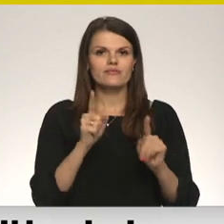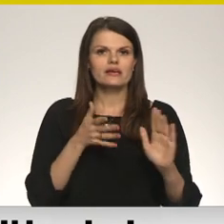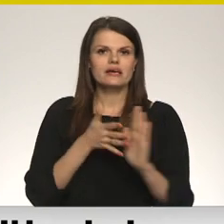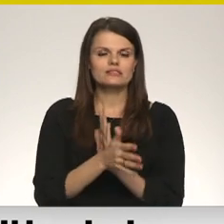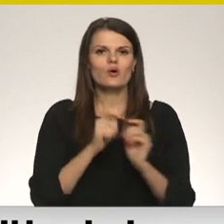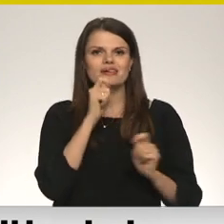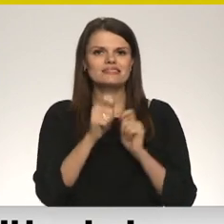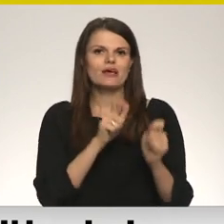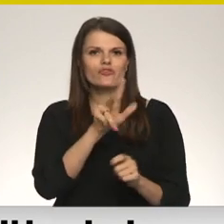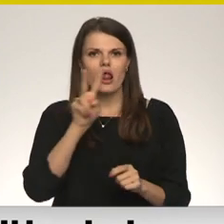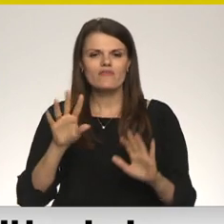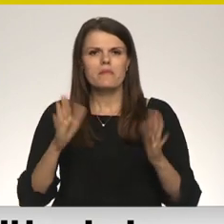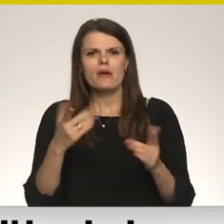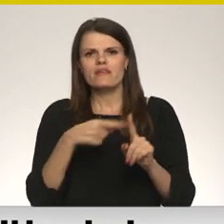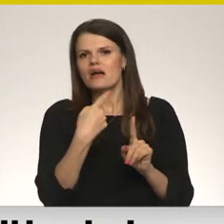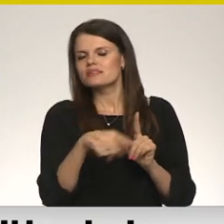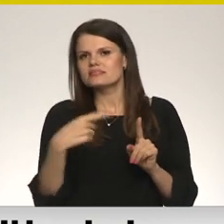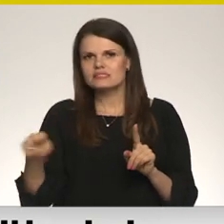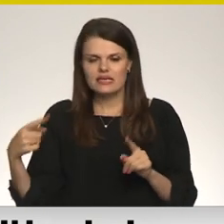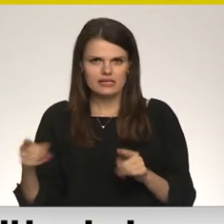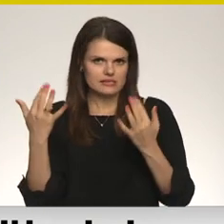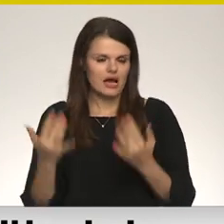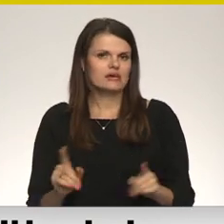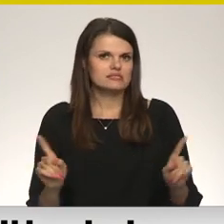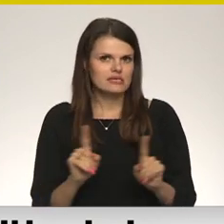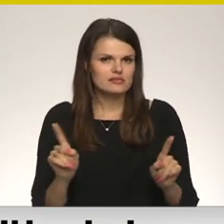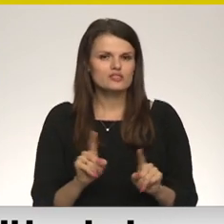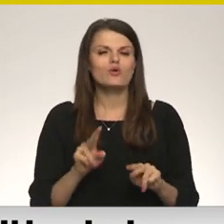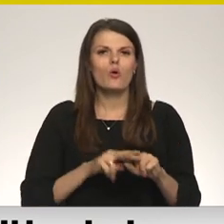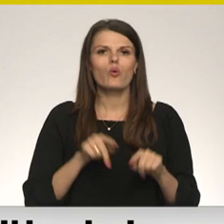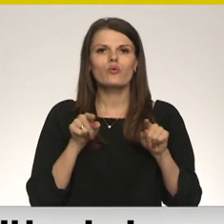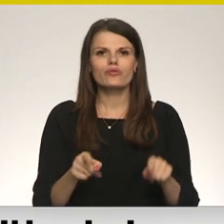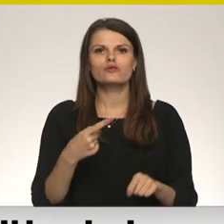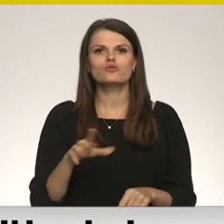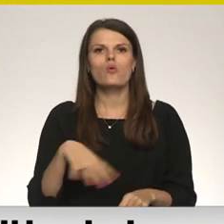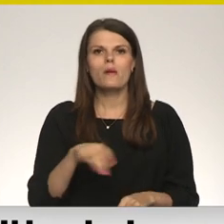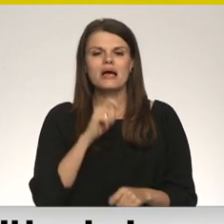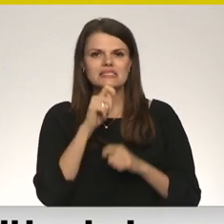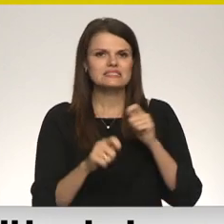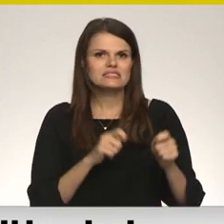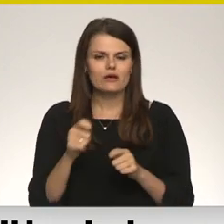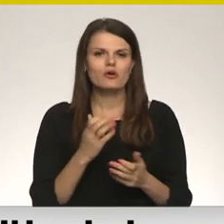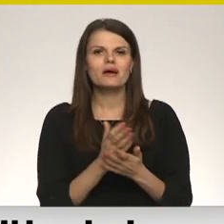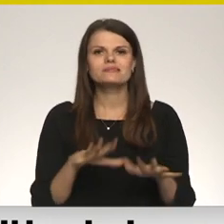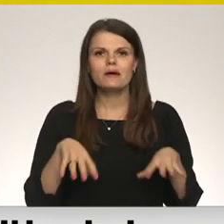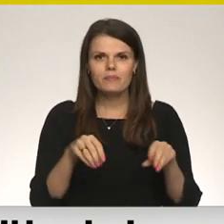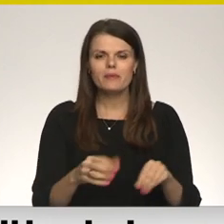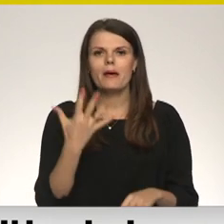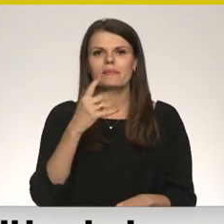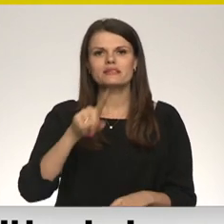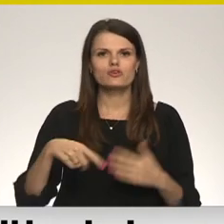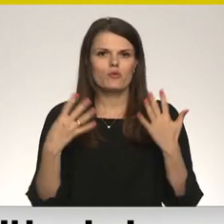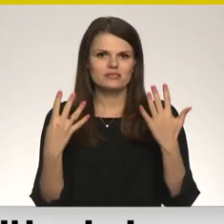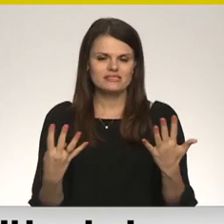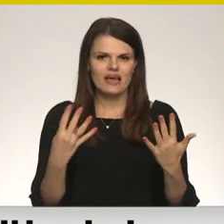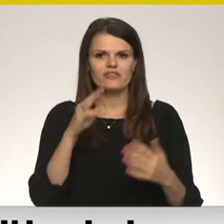ziedotelvē organizāciju, bet ir vēl dažādas cits institīvas. Nu, tas, ko mēs ar ziedojumiem ziedotelvē esam pavēkuši tātad 5,9